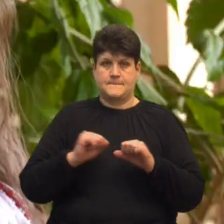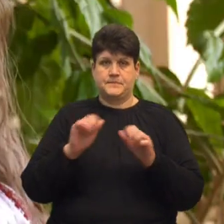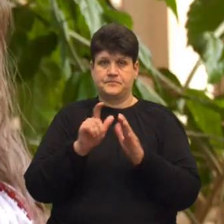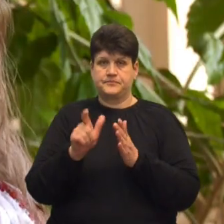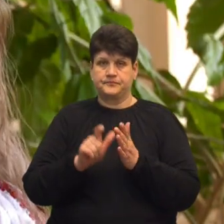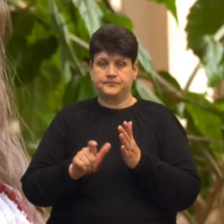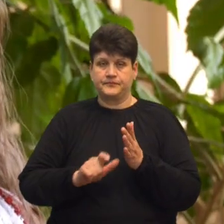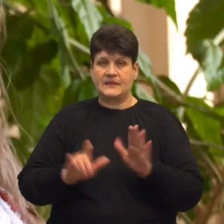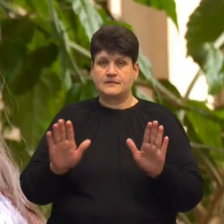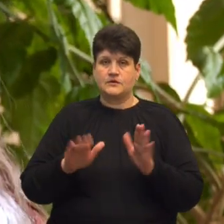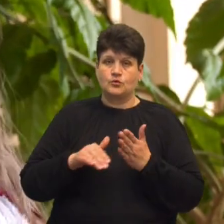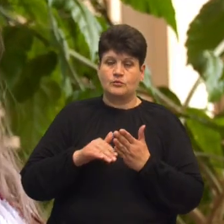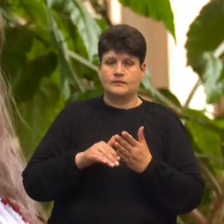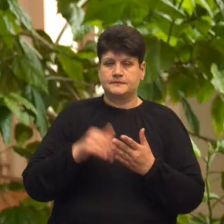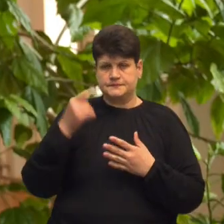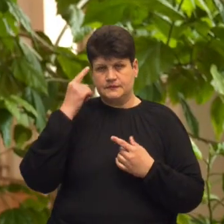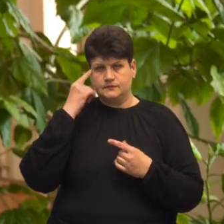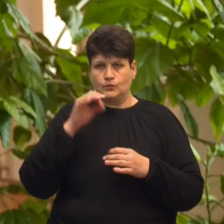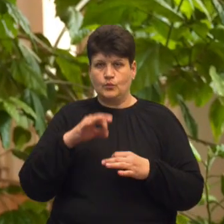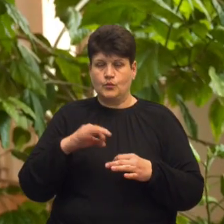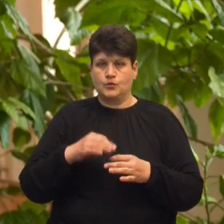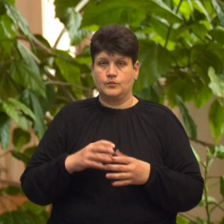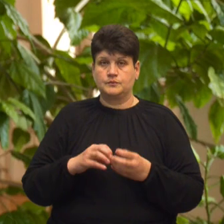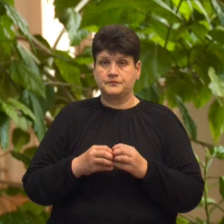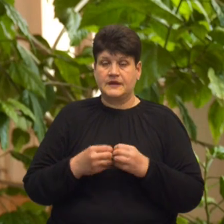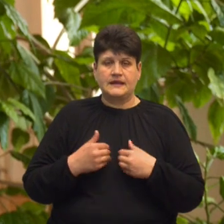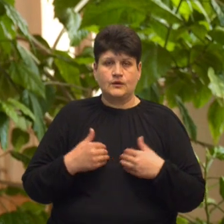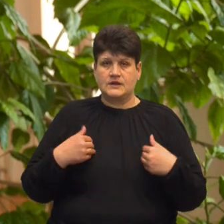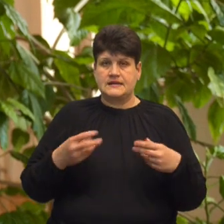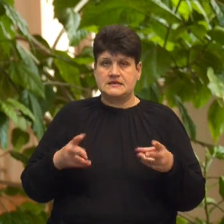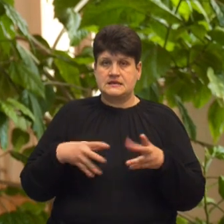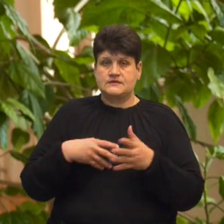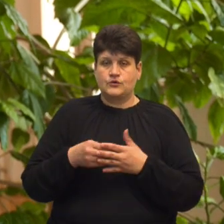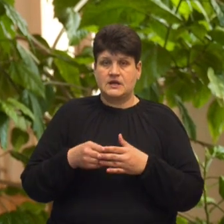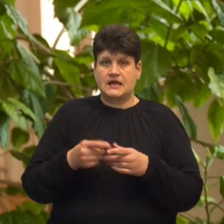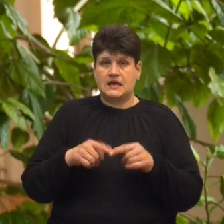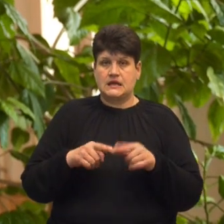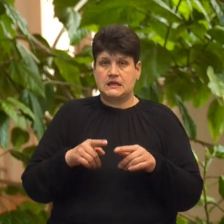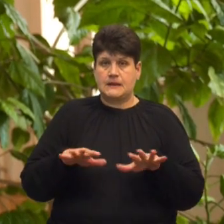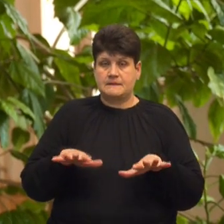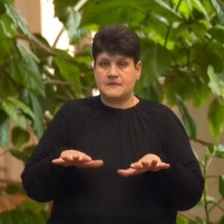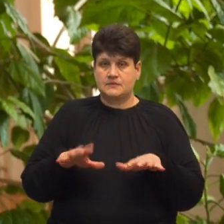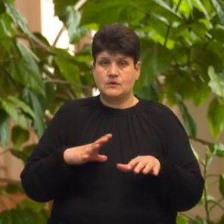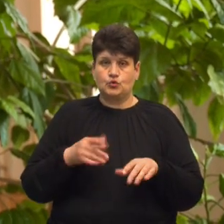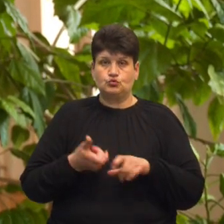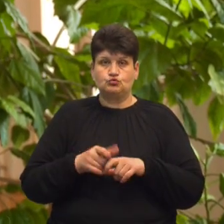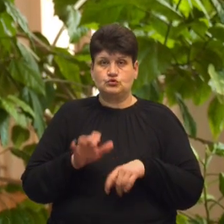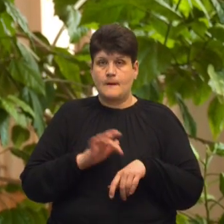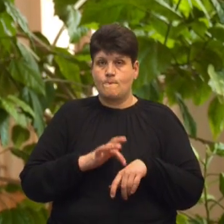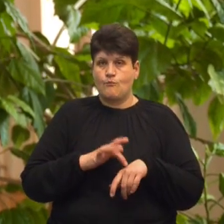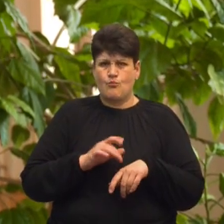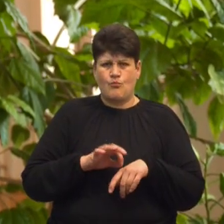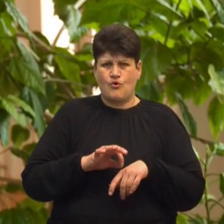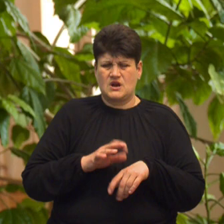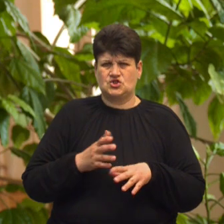спів допомагає відволіктися від пережитого. Я не хотіла залишати своє рідне місце. Мені дуже було боляче в'їхати